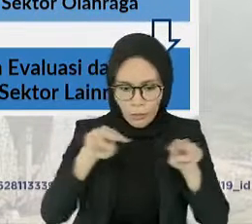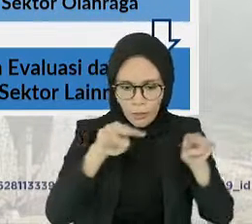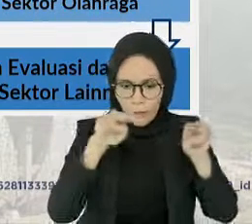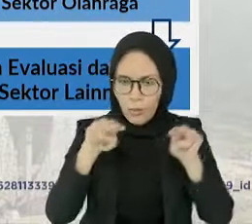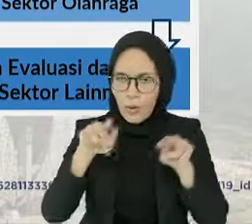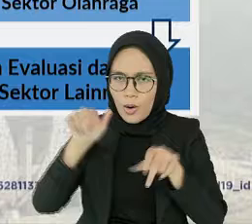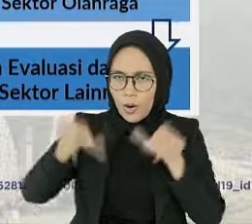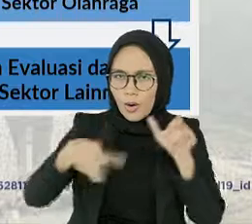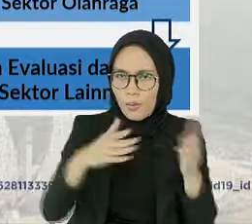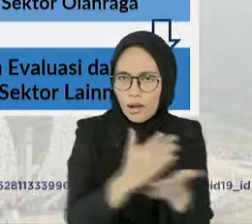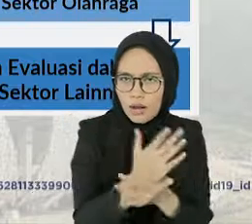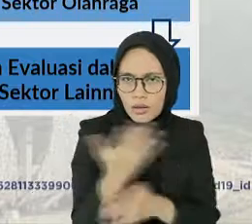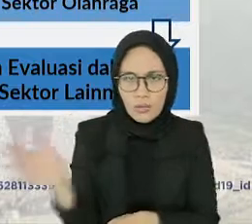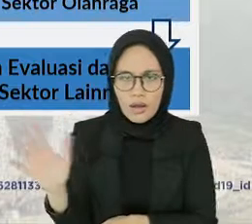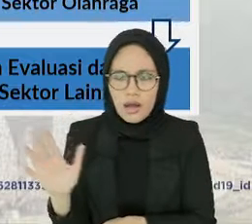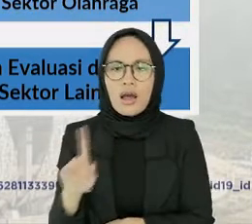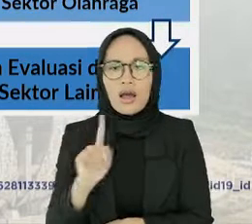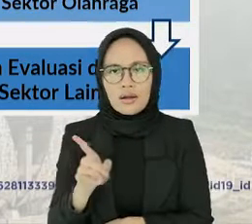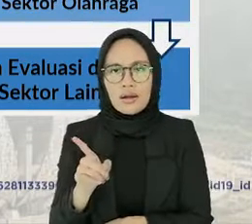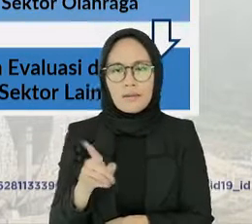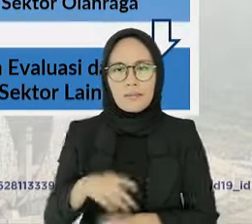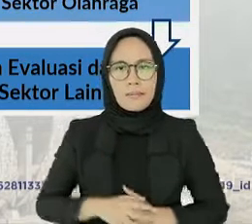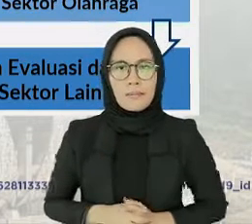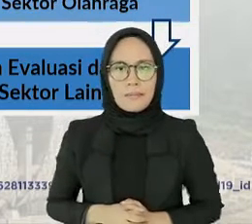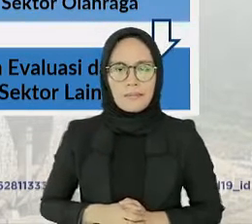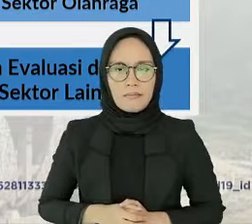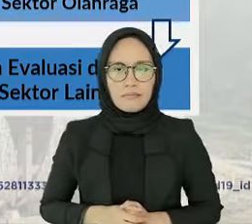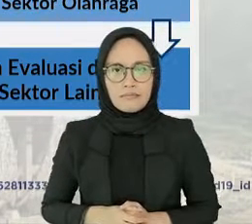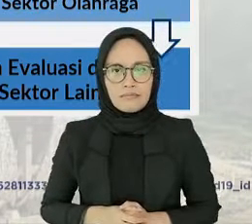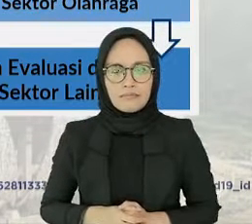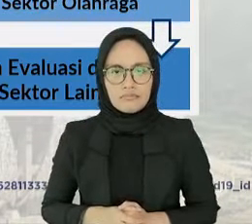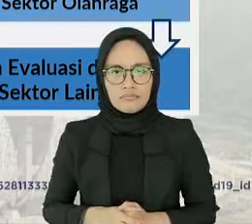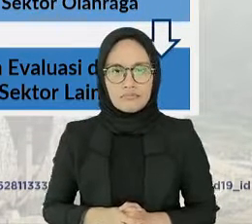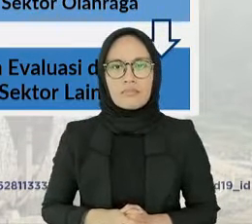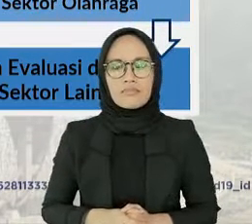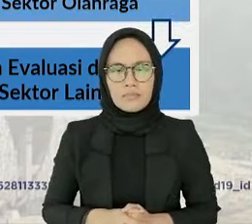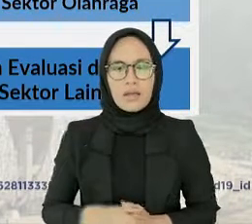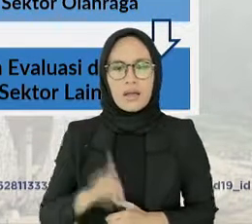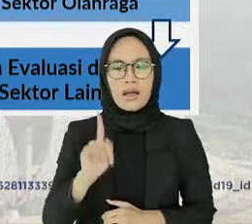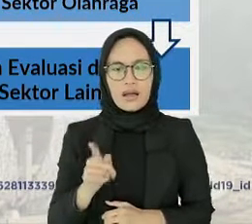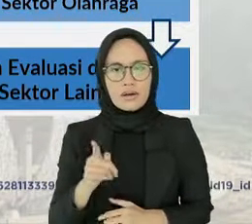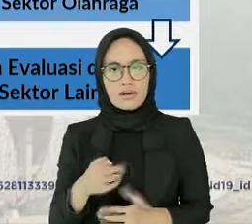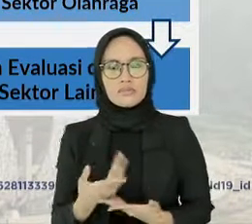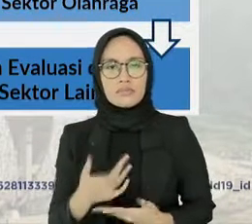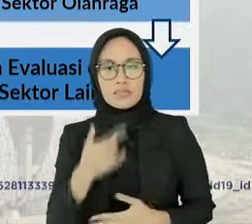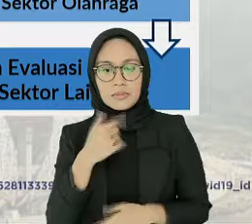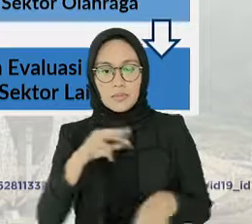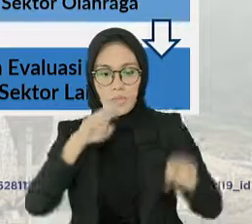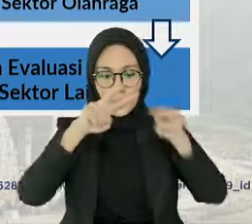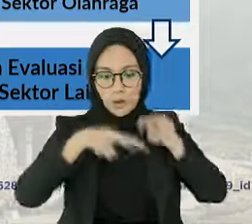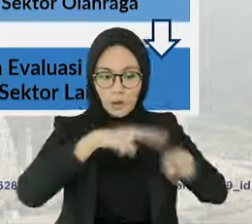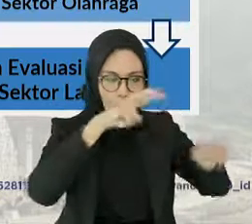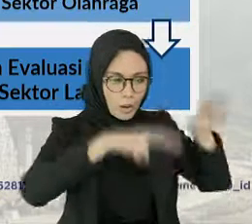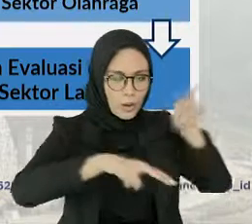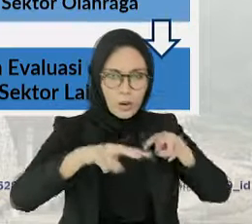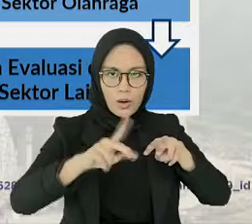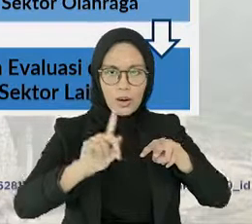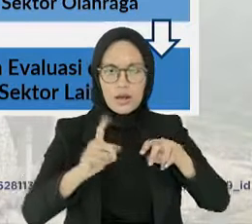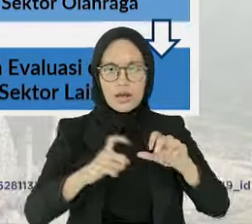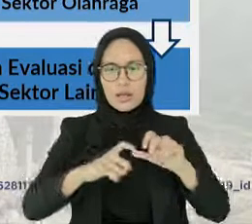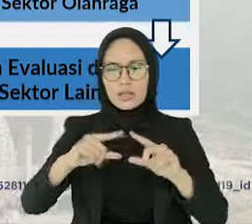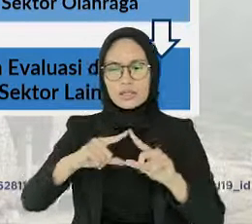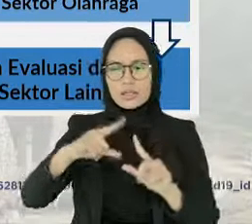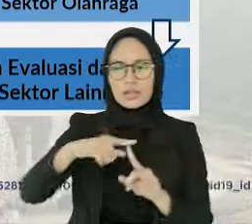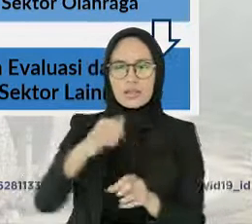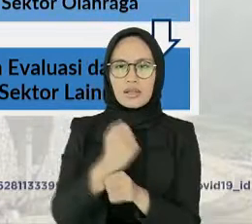lalu dilanjutkan dengan monitoring kesiapan teknis protokol kesehatan oleh tim asisensi dari Satgas